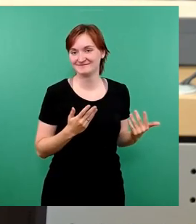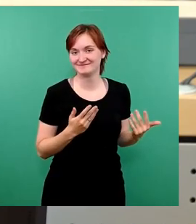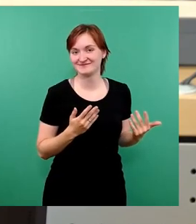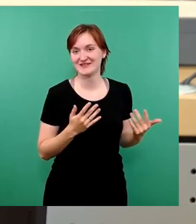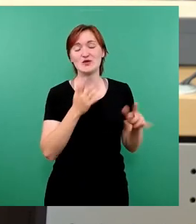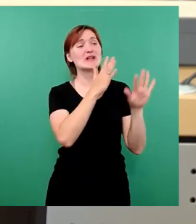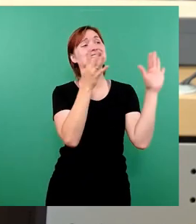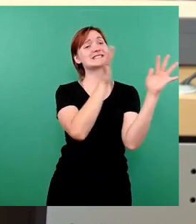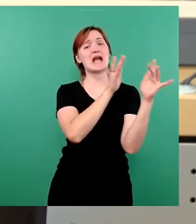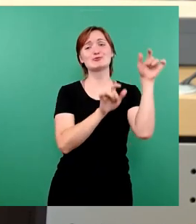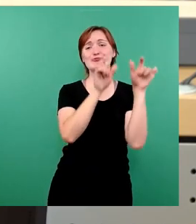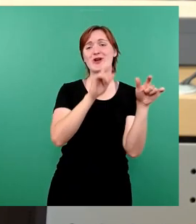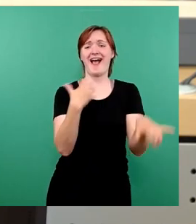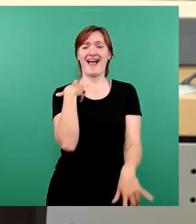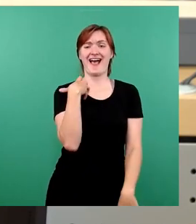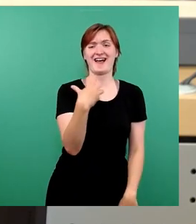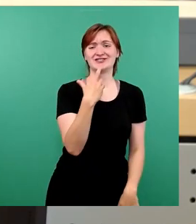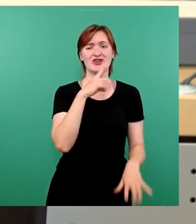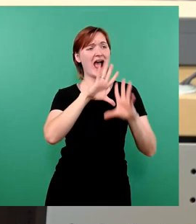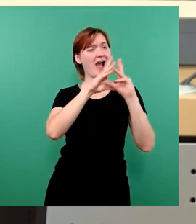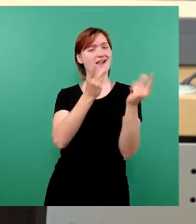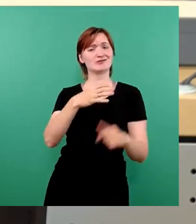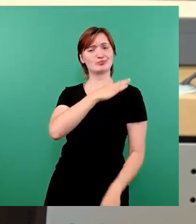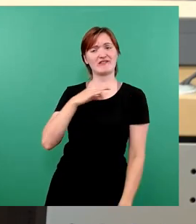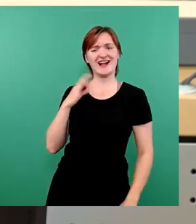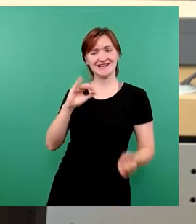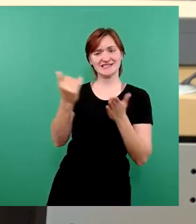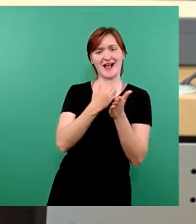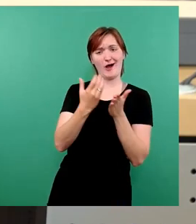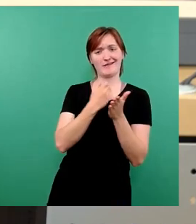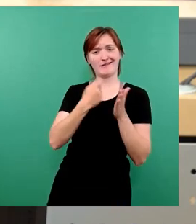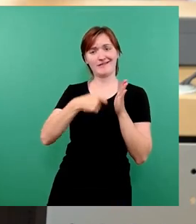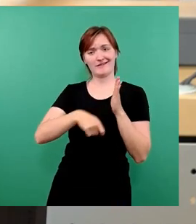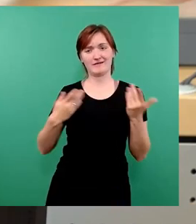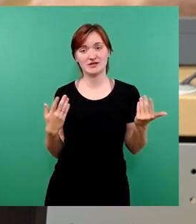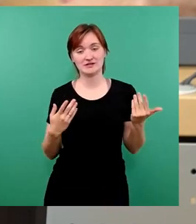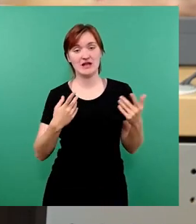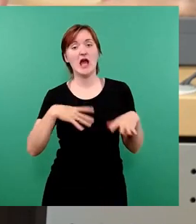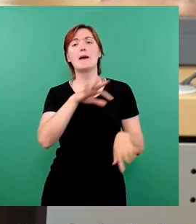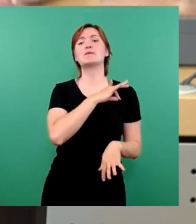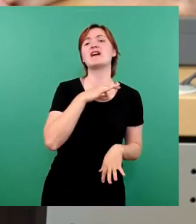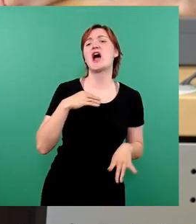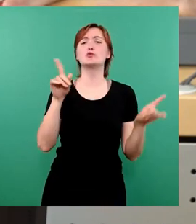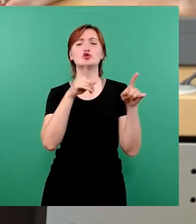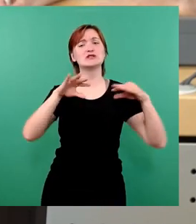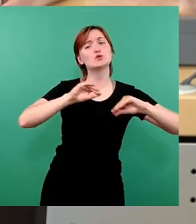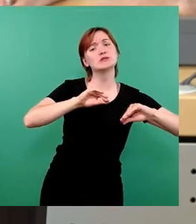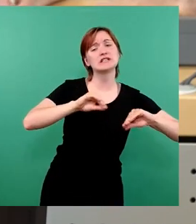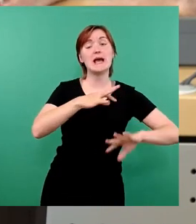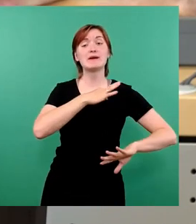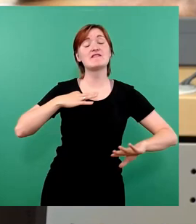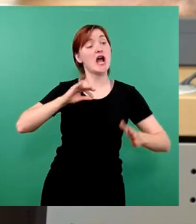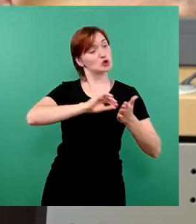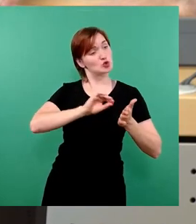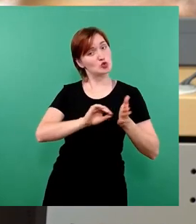reichen Bürger kann man sich alles privat einkaufen. Privaten Musikunterricht für die Kinder, Privatschulen